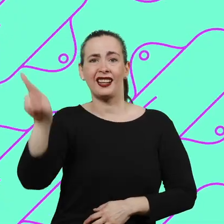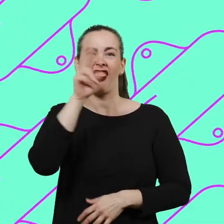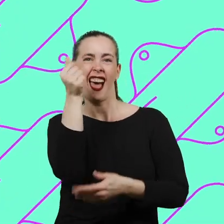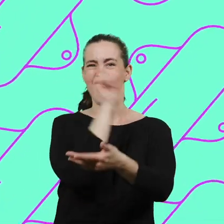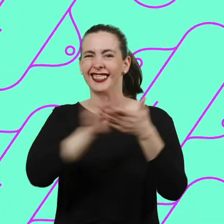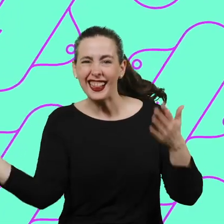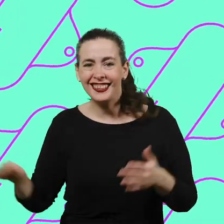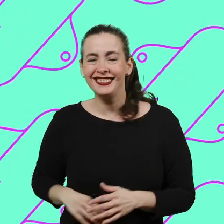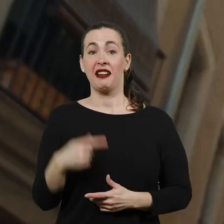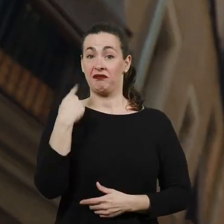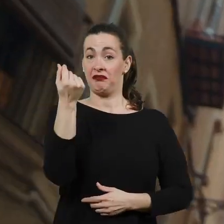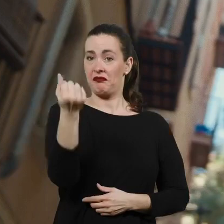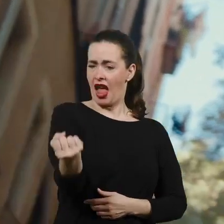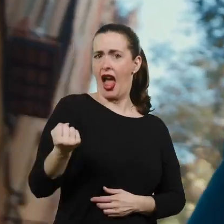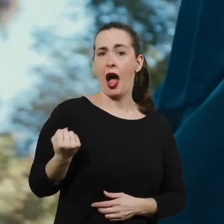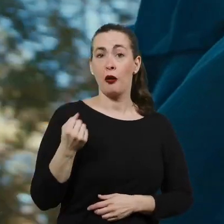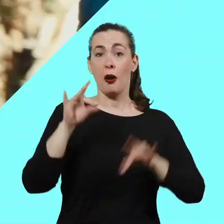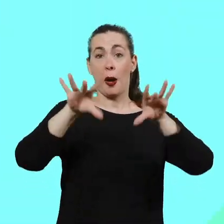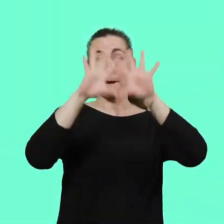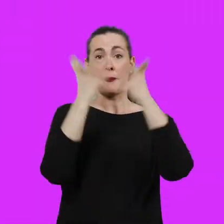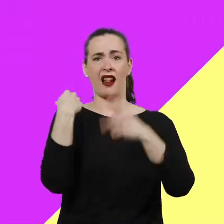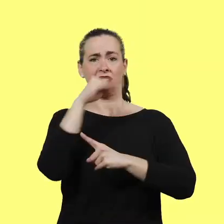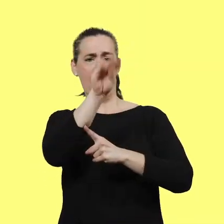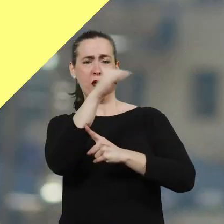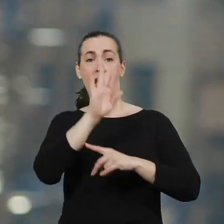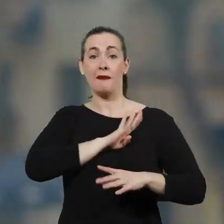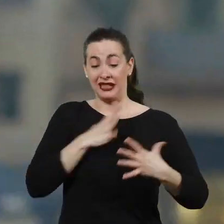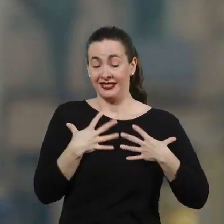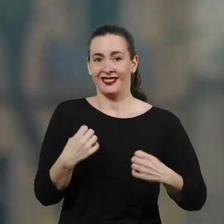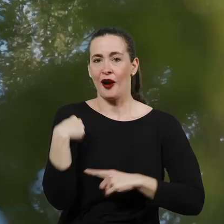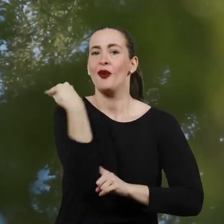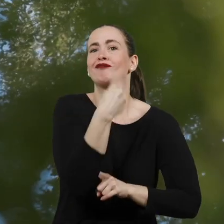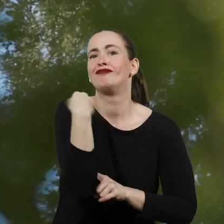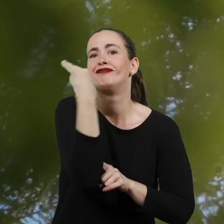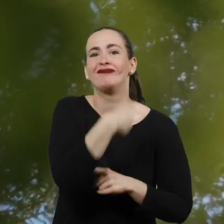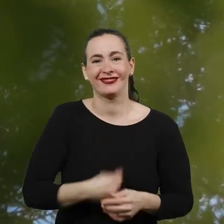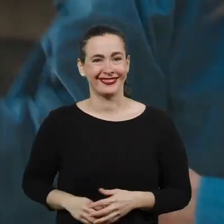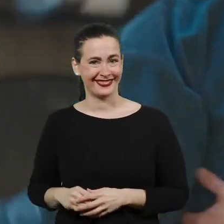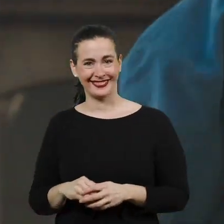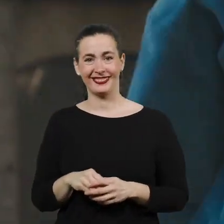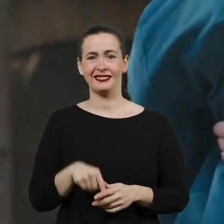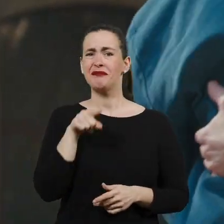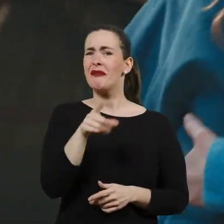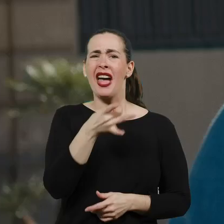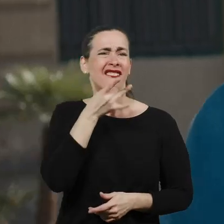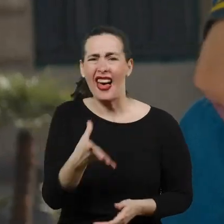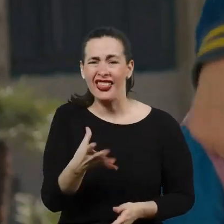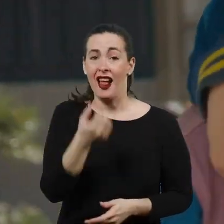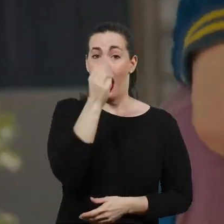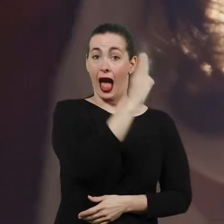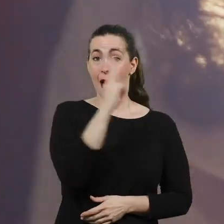o la compresa reutilitzable. Gratuïtament. Així estalvio, cuido el planeta i cuido la meva salut.